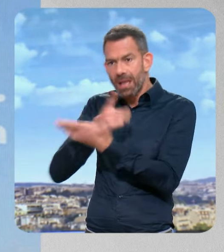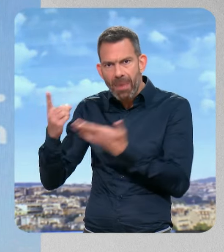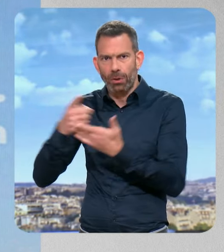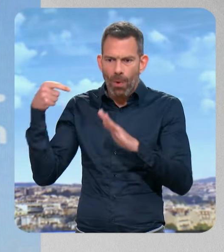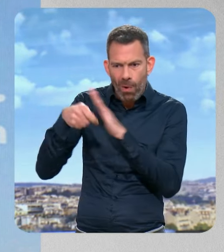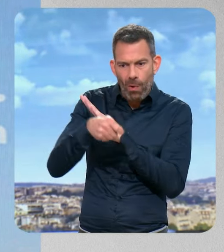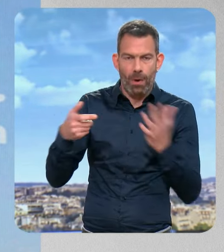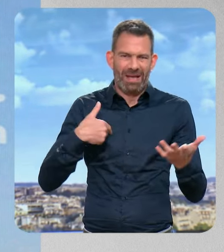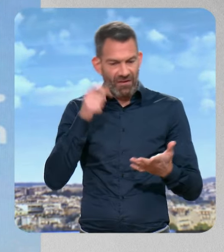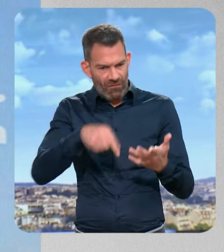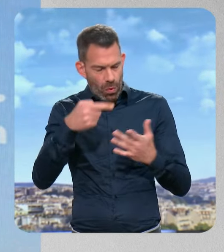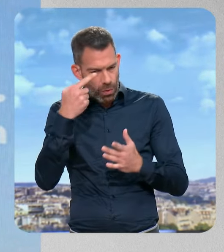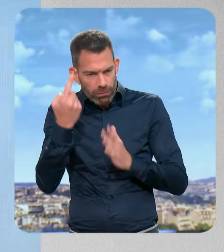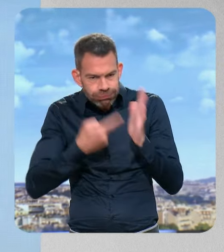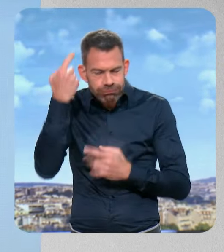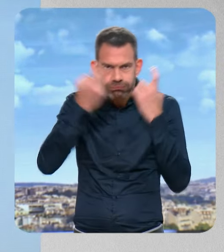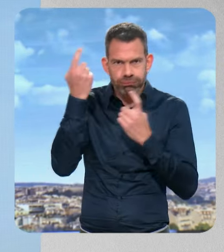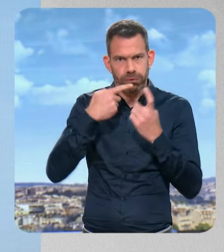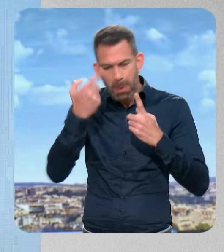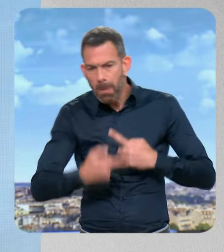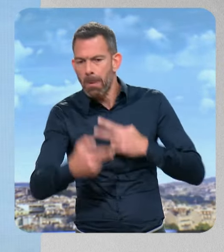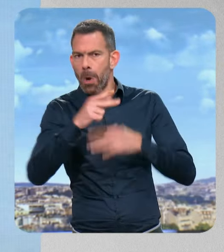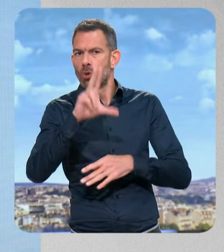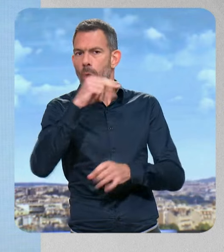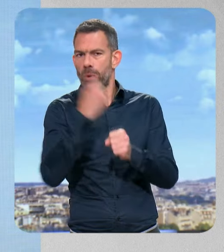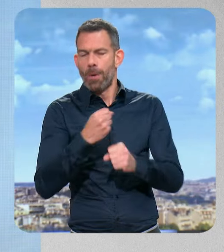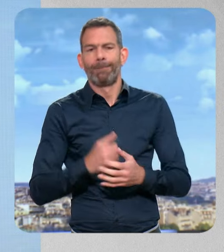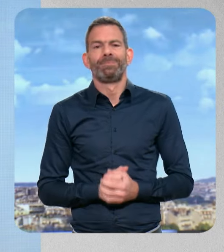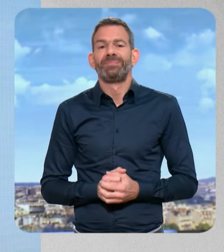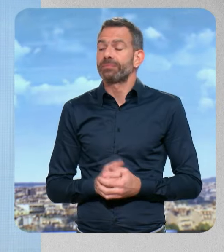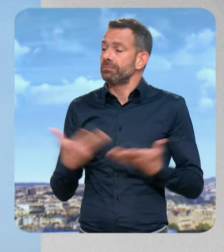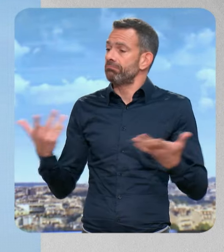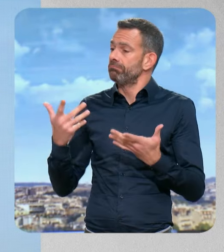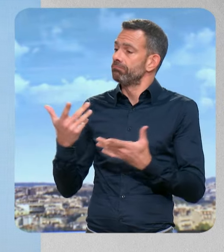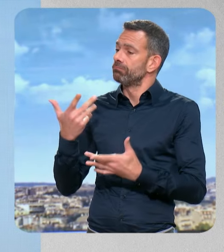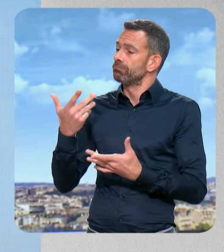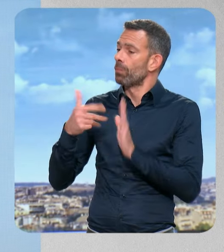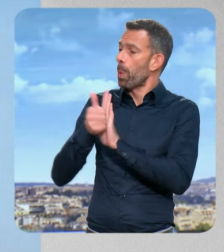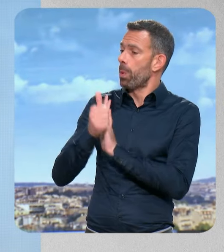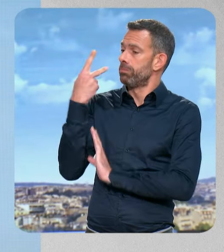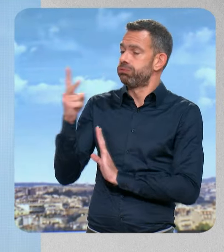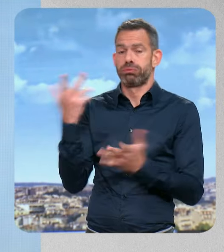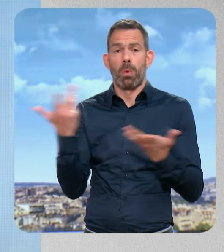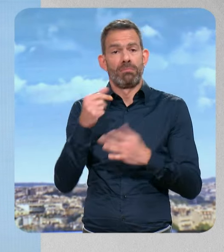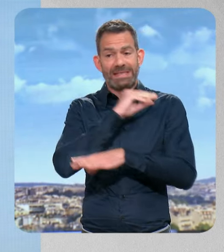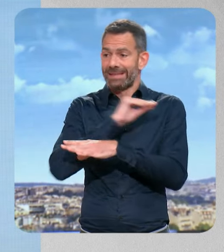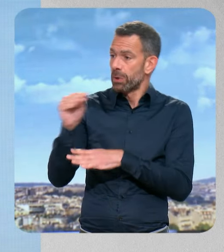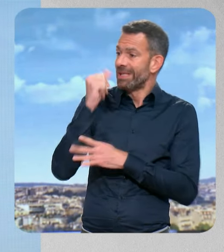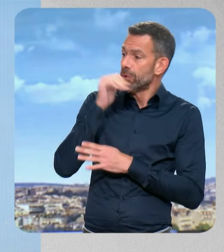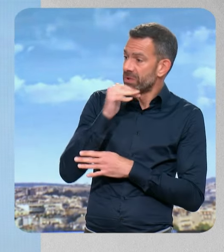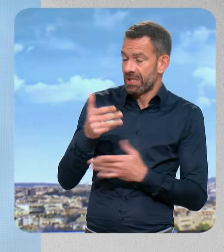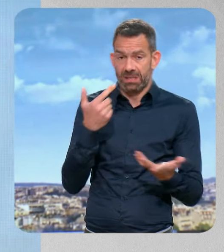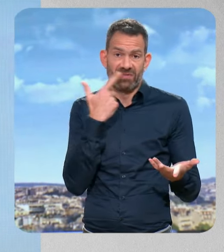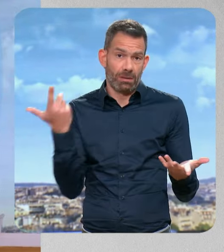pour qu'il reparte pour une trentaine d'années. Alors, dans votre portefeuille, c'est la sécurité du quotidien. La sécurité du quotidien, ça veut dire pour beaucoup les polices